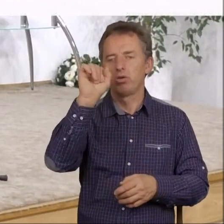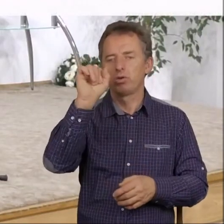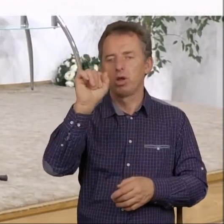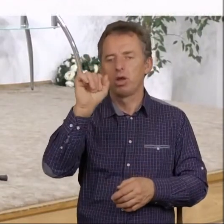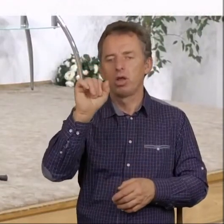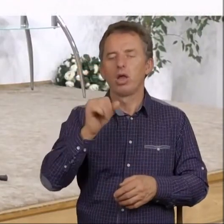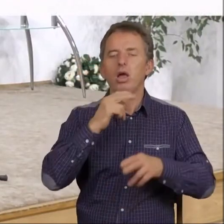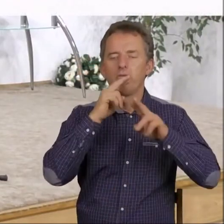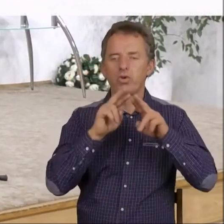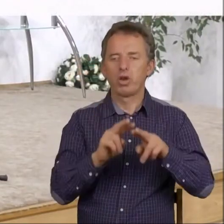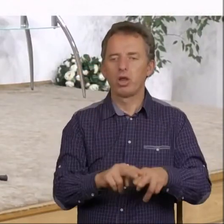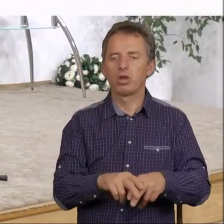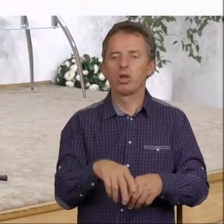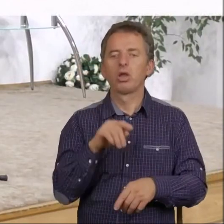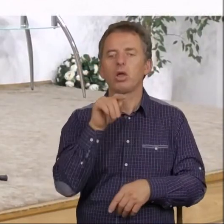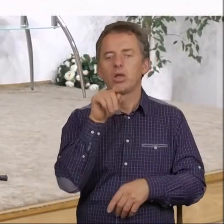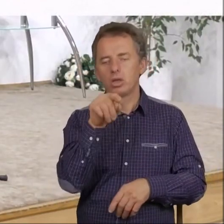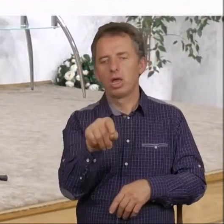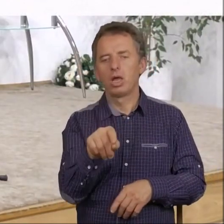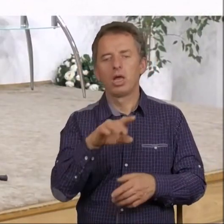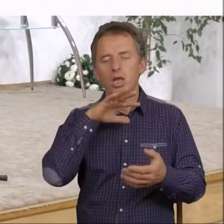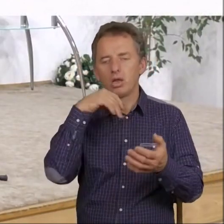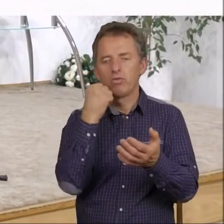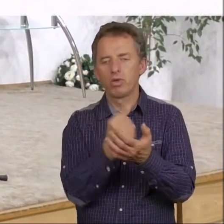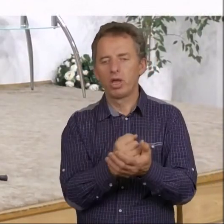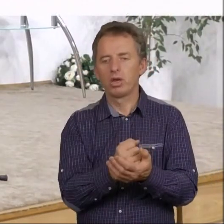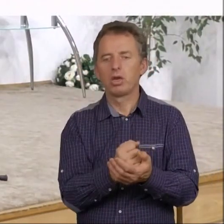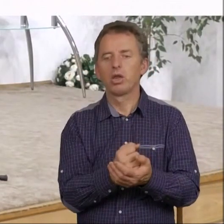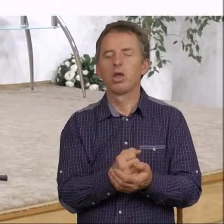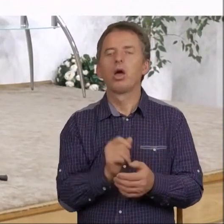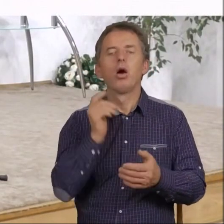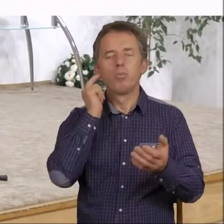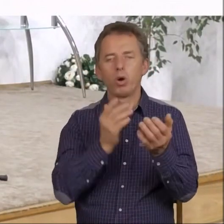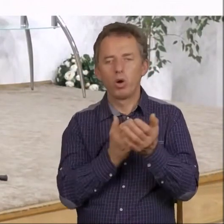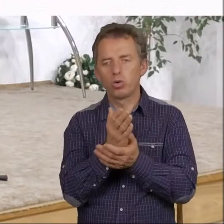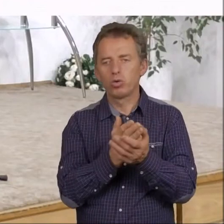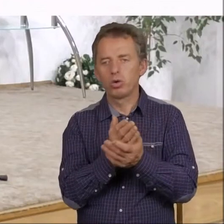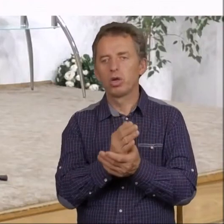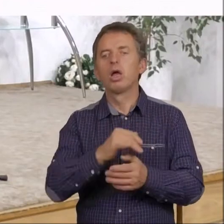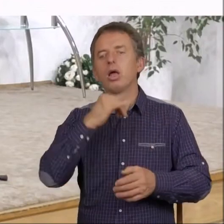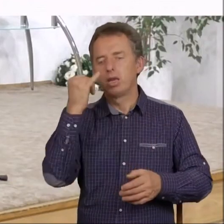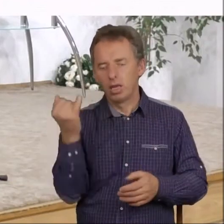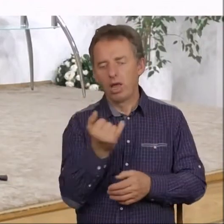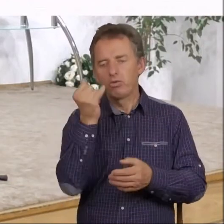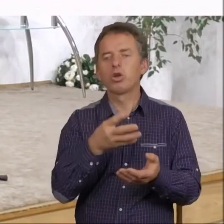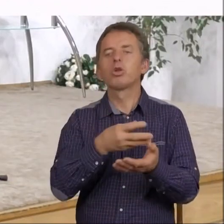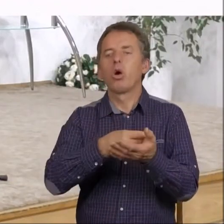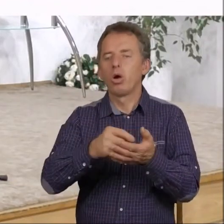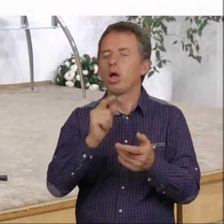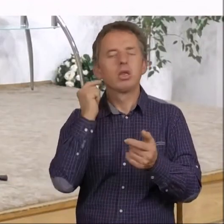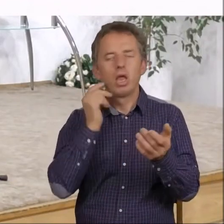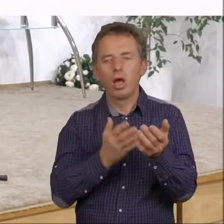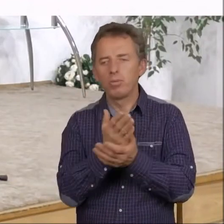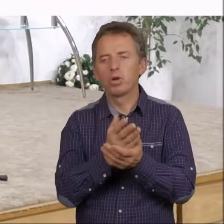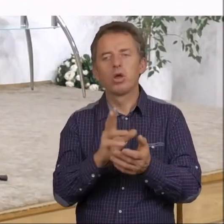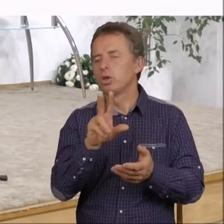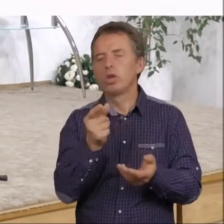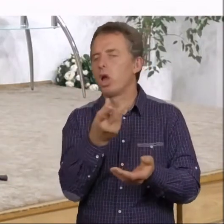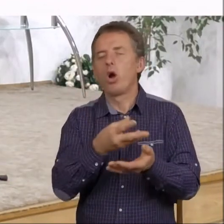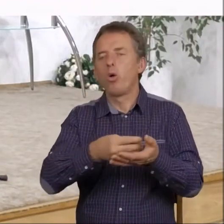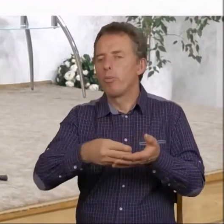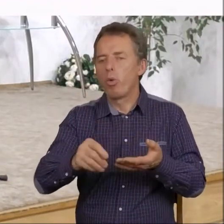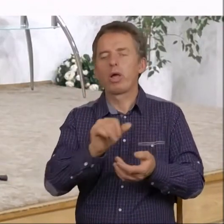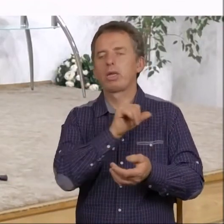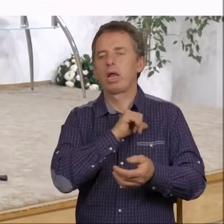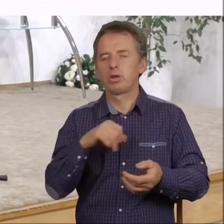wreszcie takie dwa stwierdzenia jeszcze, że posłuszeństwo Bogu zawsze się opłaca, a nie posłuszeństwo nie opłaca się nigdy.